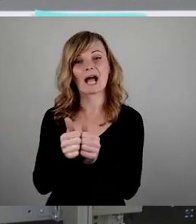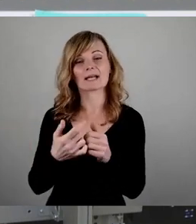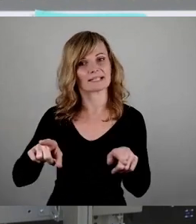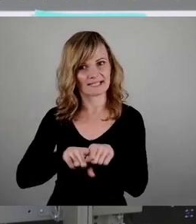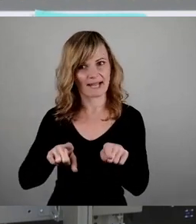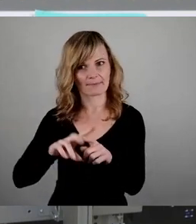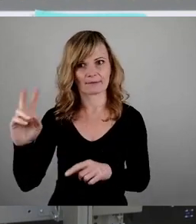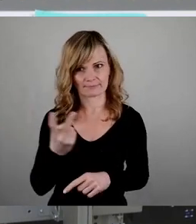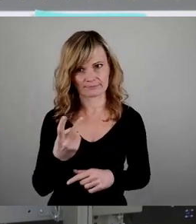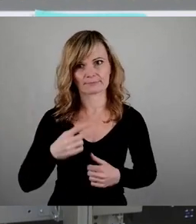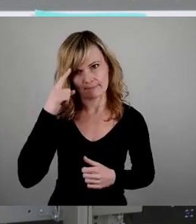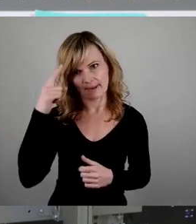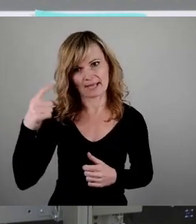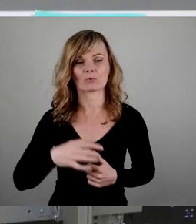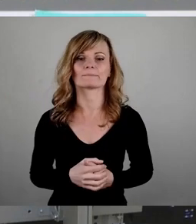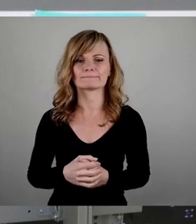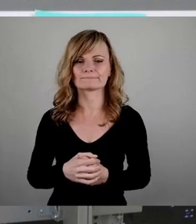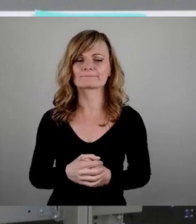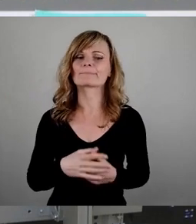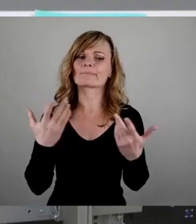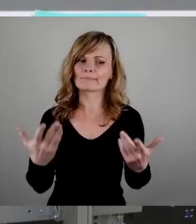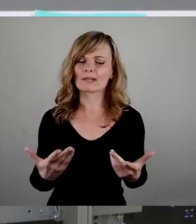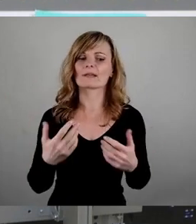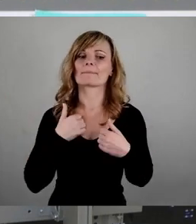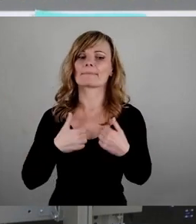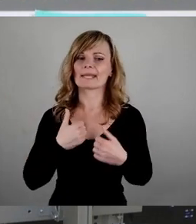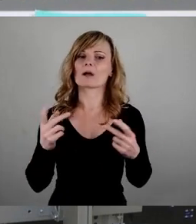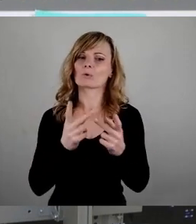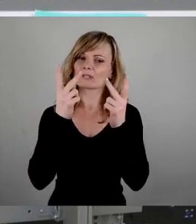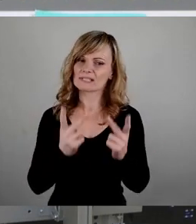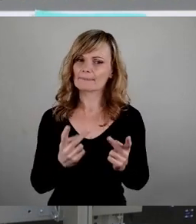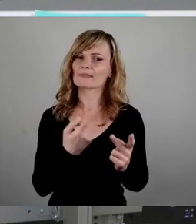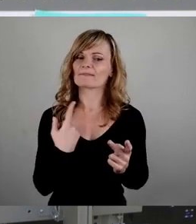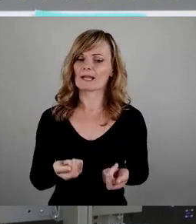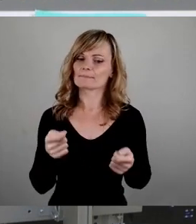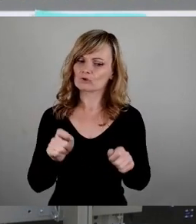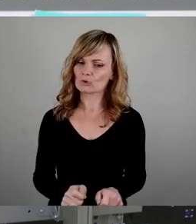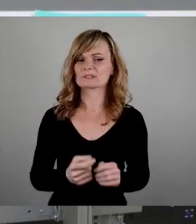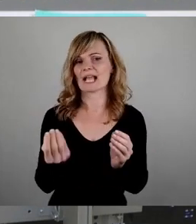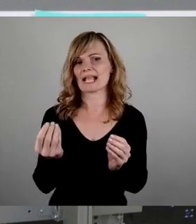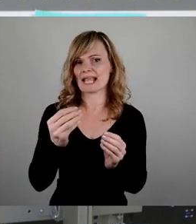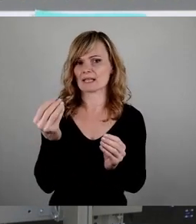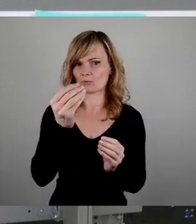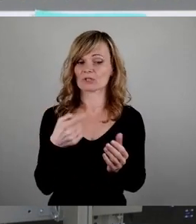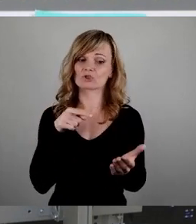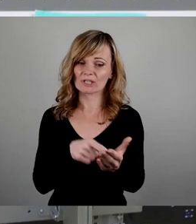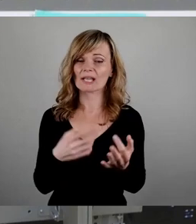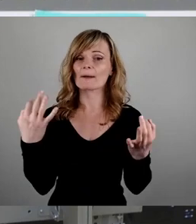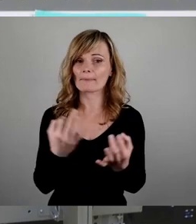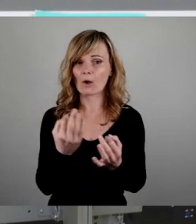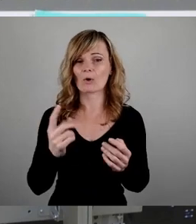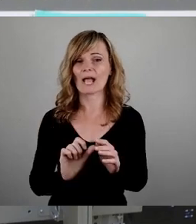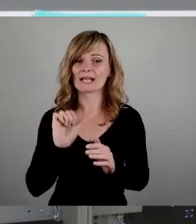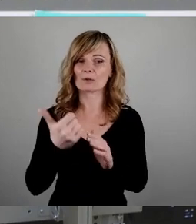eine Ergänzung zum Bäder-Konzept beschlossen, in der drinsteht, wir brauchen eine Erneuerung der Beckenanlage, einen Neubau der